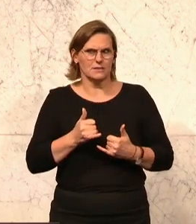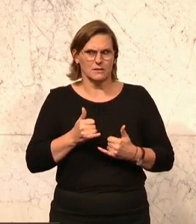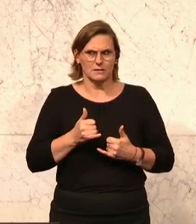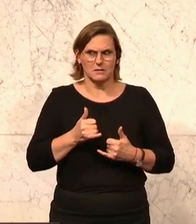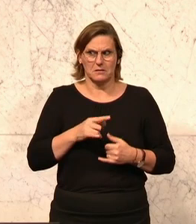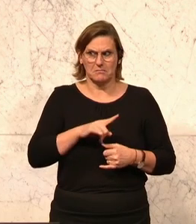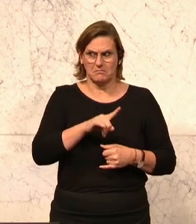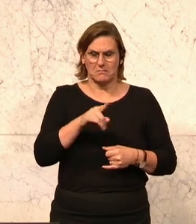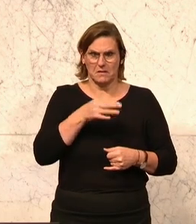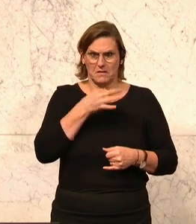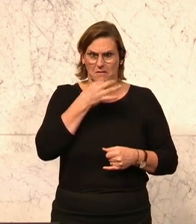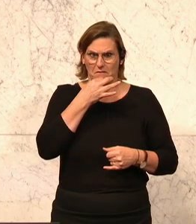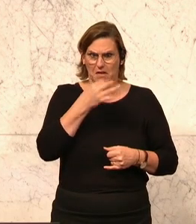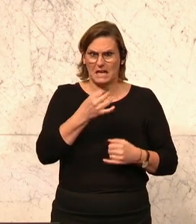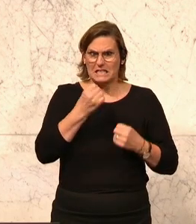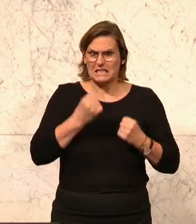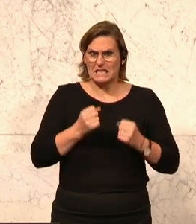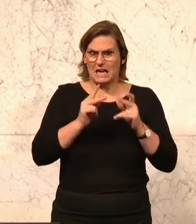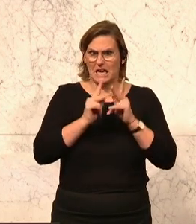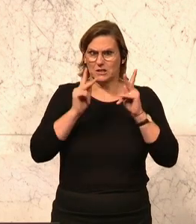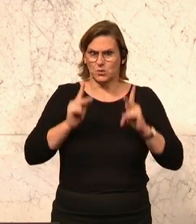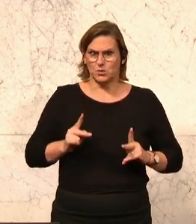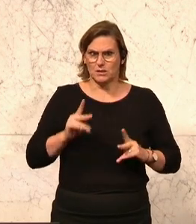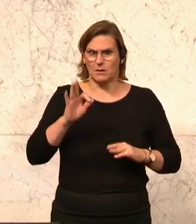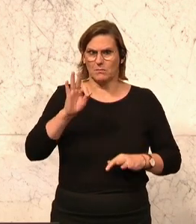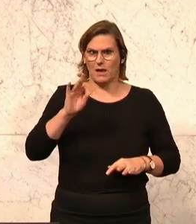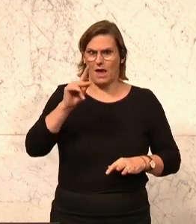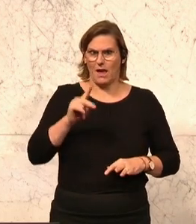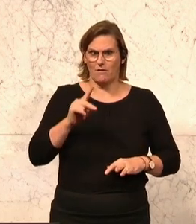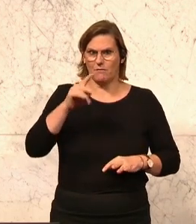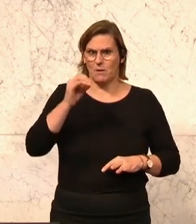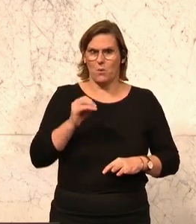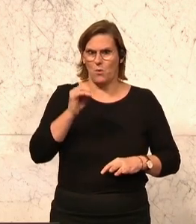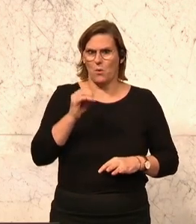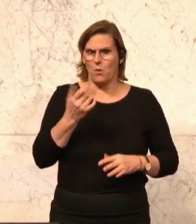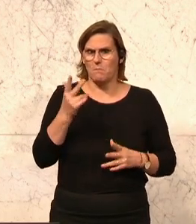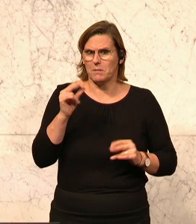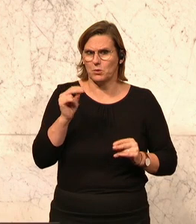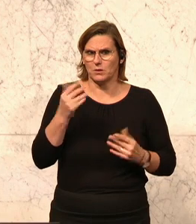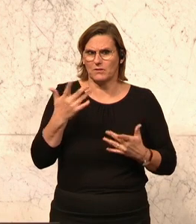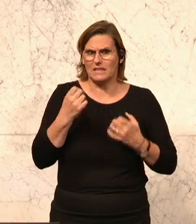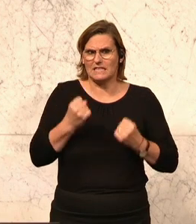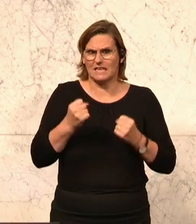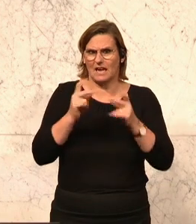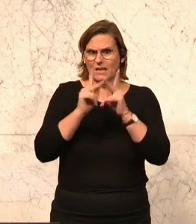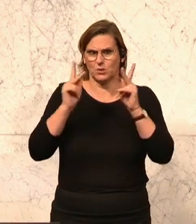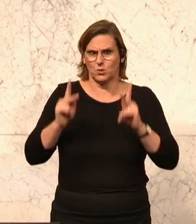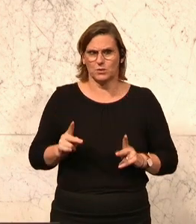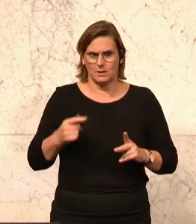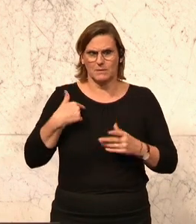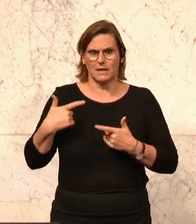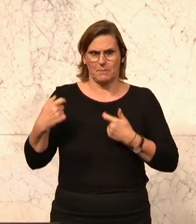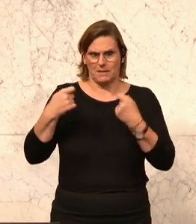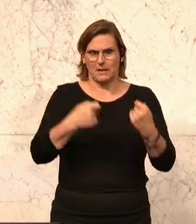was ist denn das Sicherheitskonzept der FPÖ? Fragen Sie sich das einmal, was ist das Sicherheitskonzept der FPÖ? Ich habe es Ihnen mitgenommen.